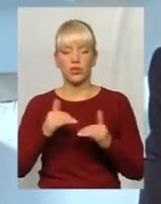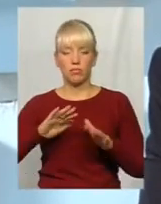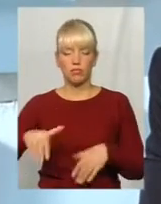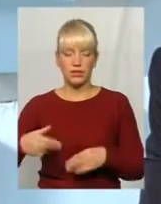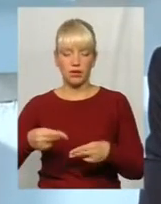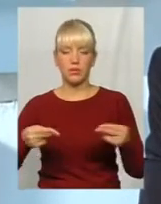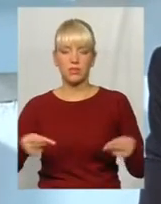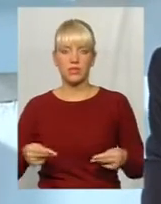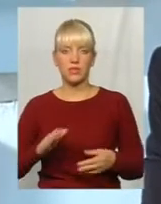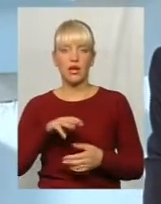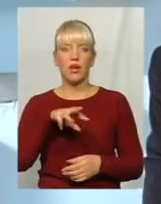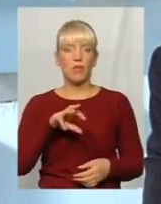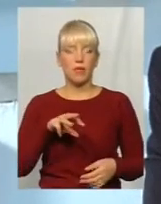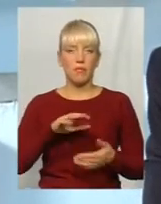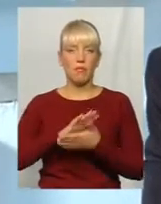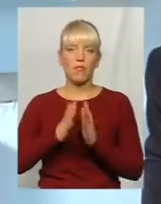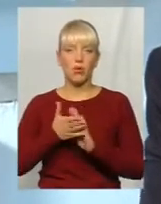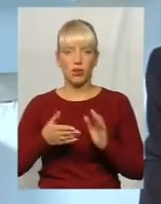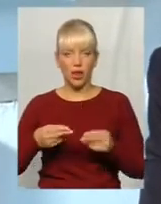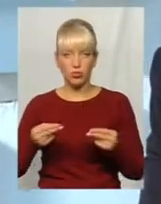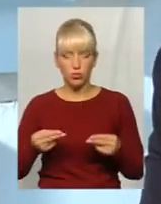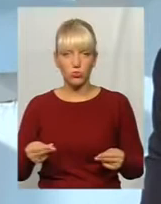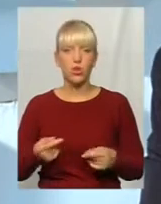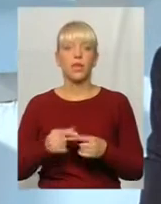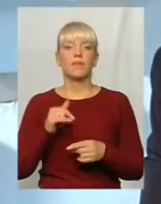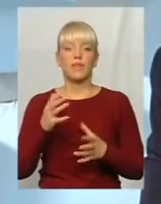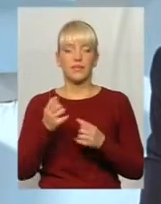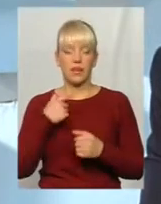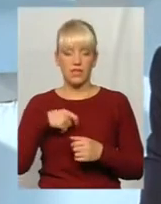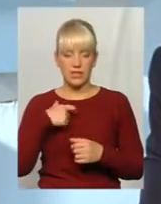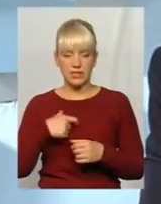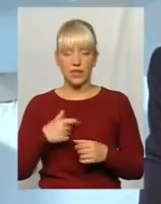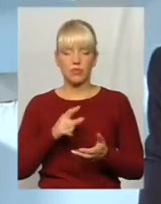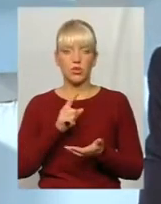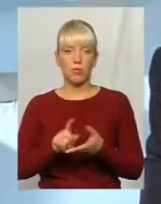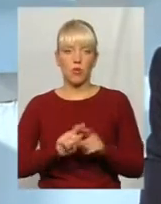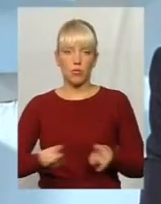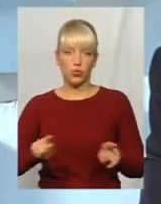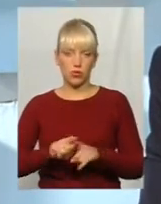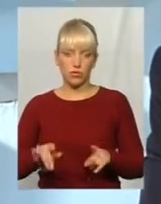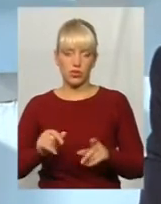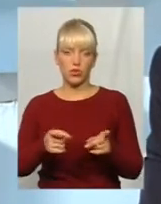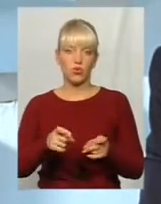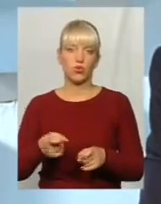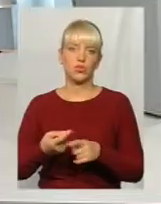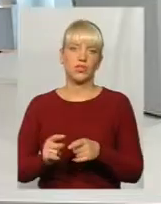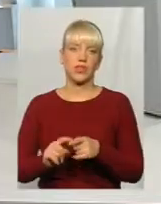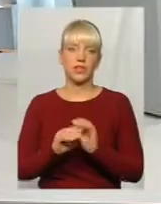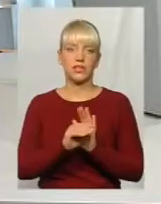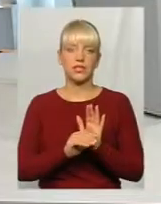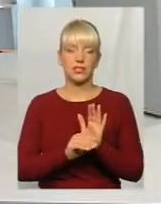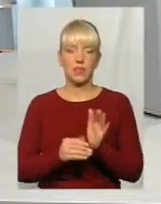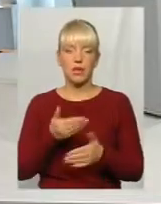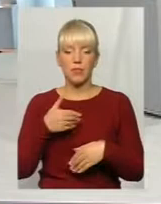Семчичин підписав його і взяв на себе певні зобов'язання пропагувати і, власне, долучатися до цієї системи, ми провели тренінг.